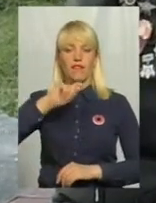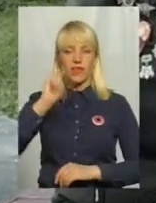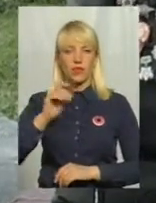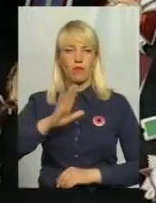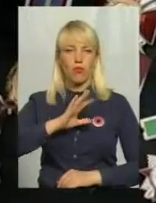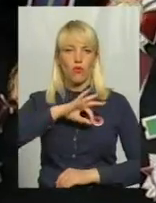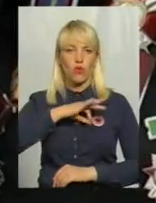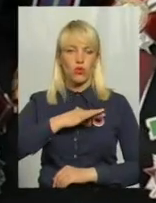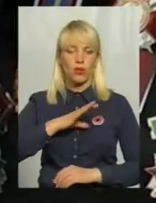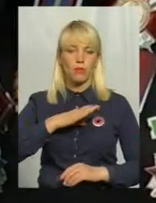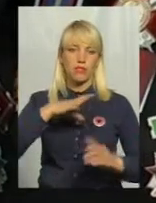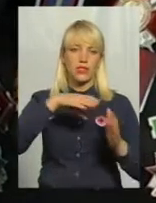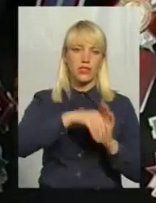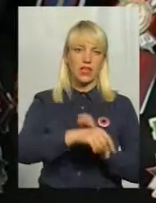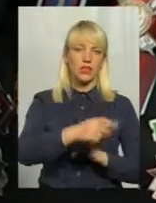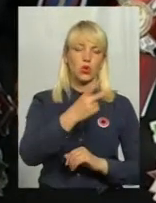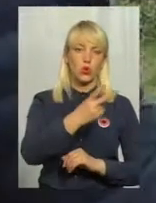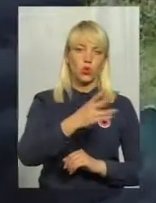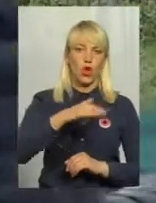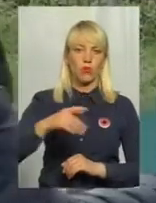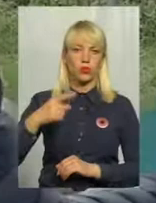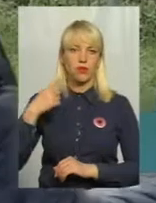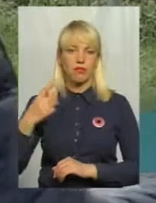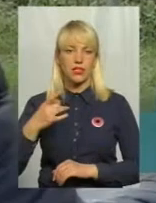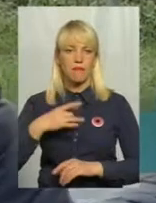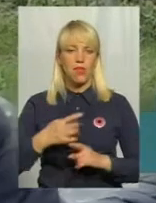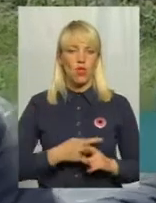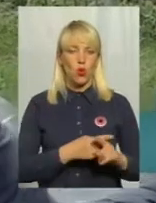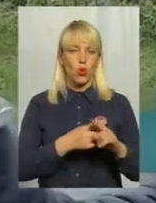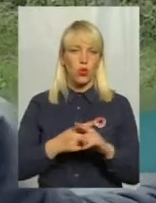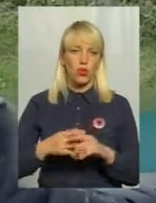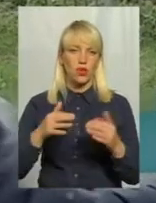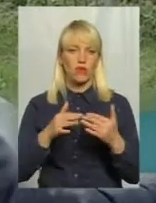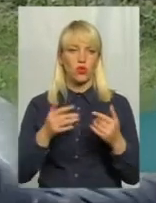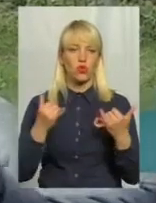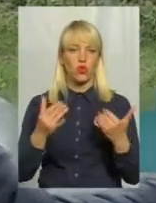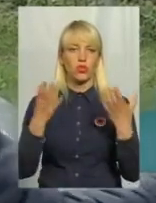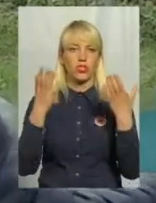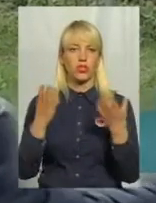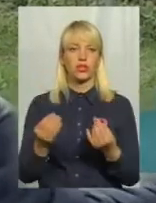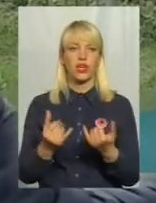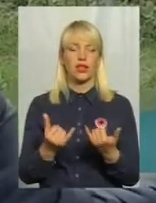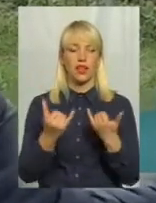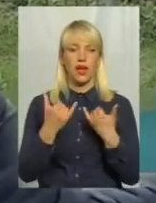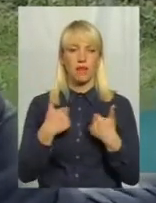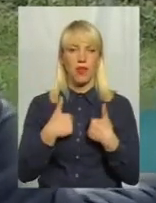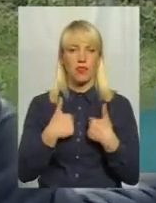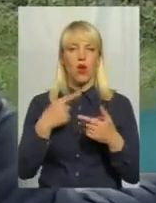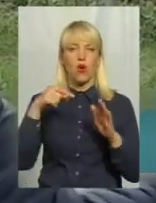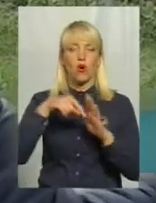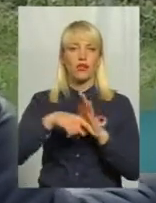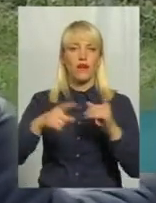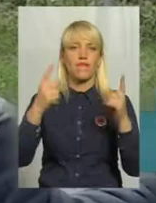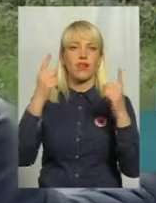військ другого, а потім першого білоруських фронтів. Сьогоднішній день для мене означає, що це велика побіда